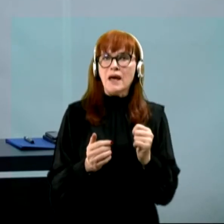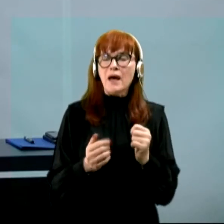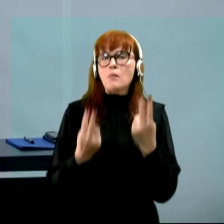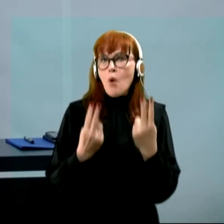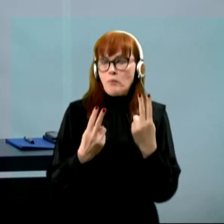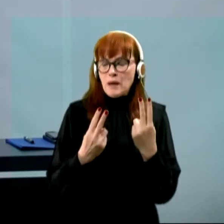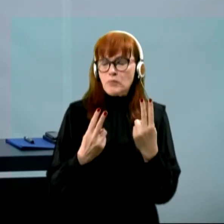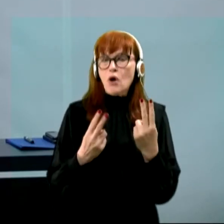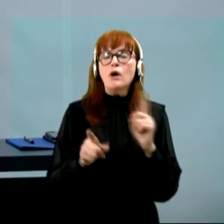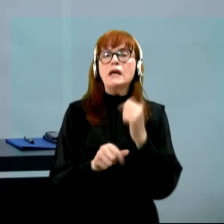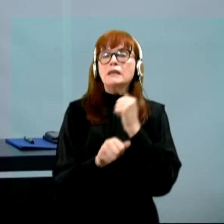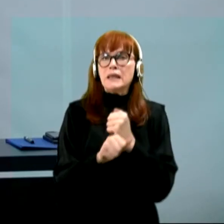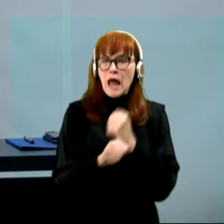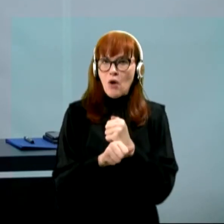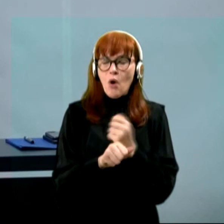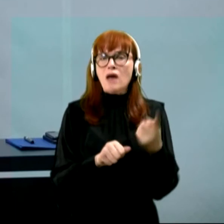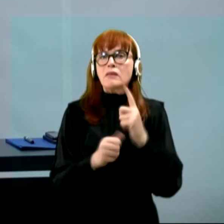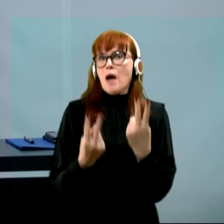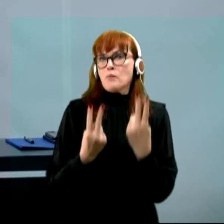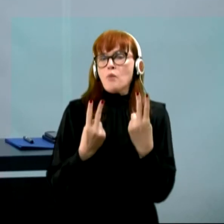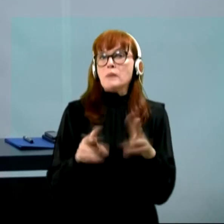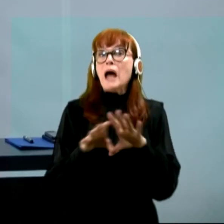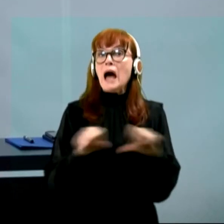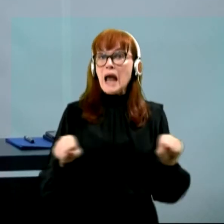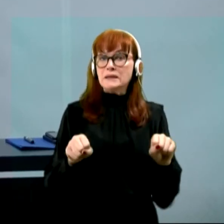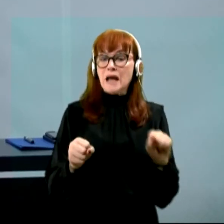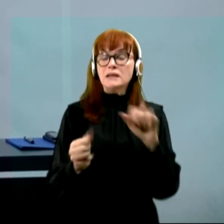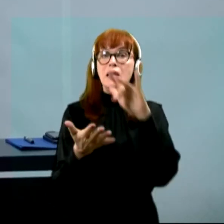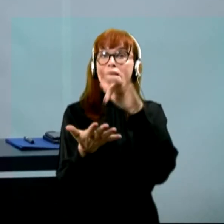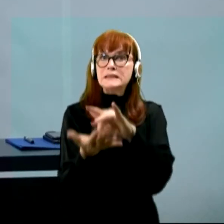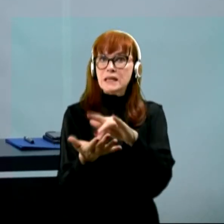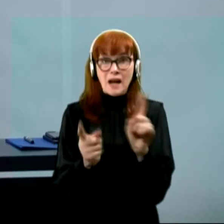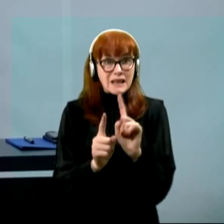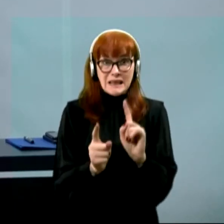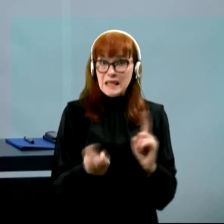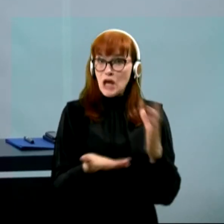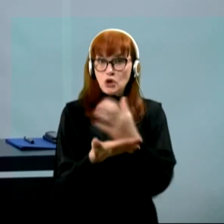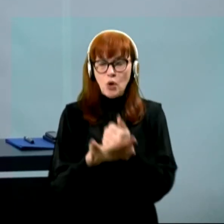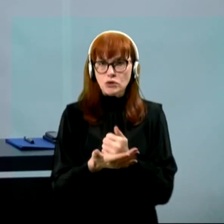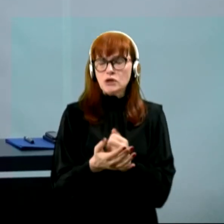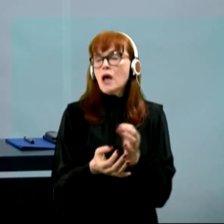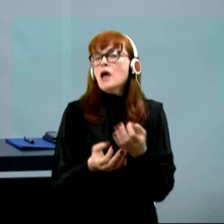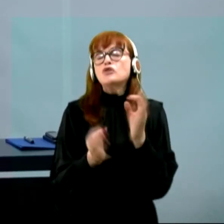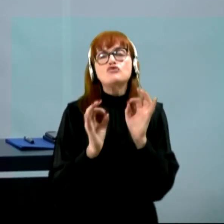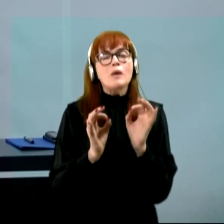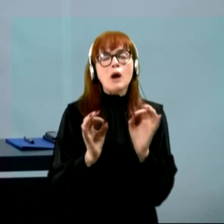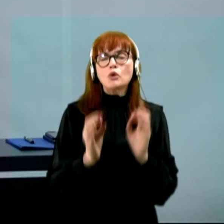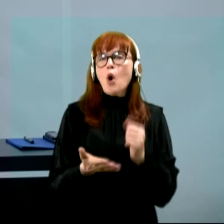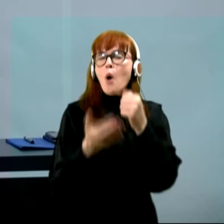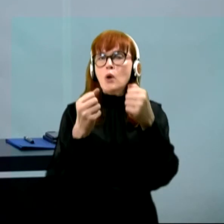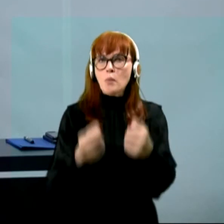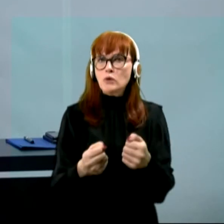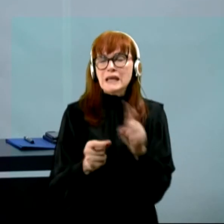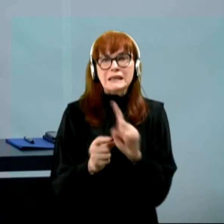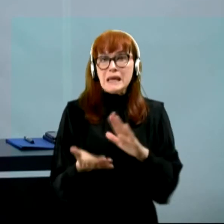Najrelevantnejša pa je kljub semu realizacija in cilj, ki ni dosežen, pa naj bo še tako dobro zastavljen nima pomena ali pa